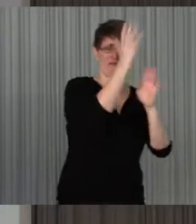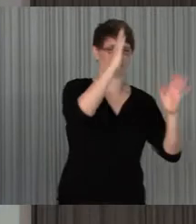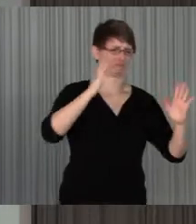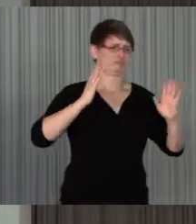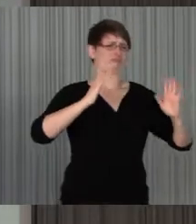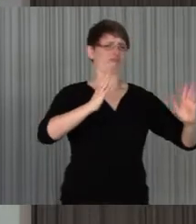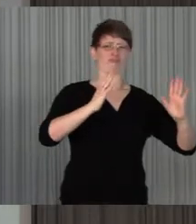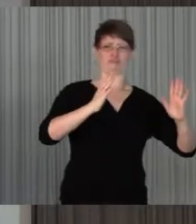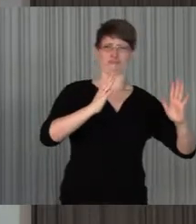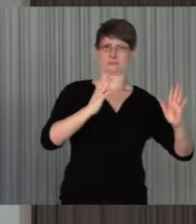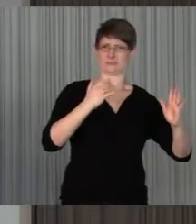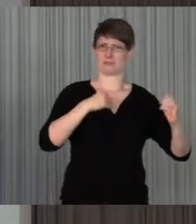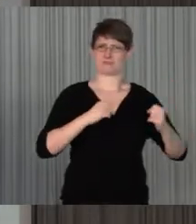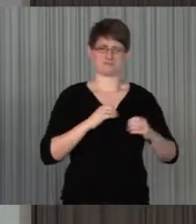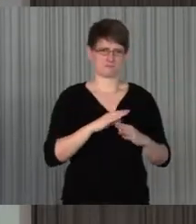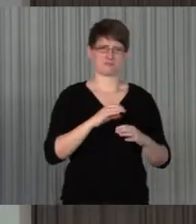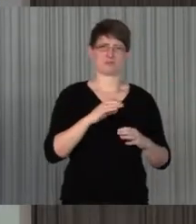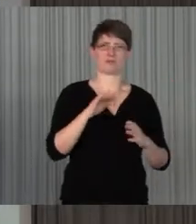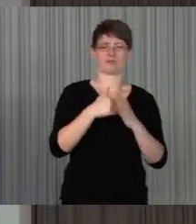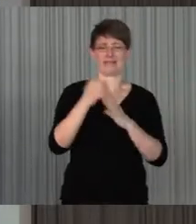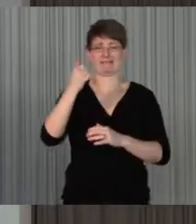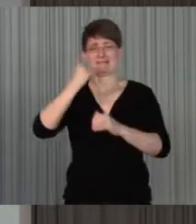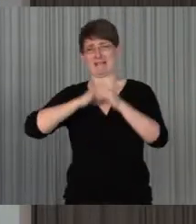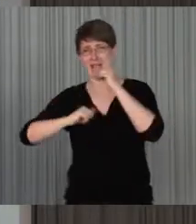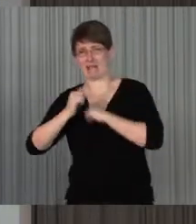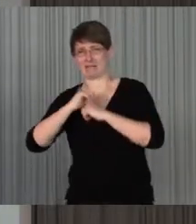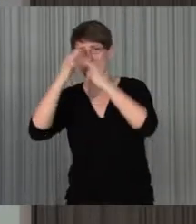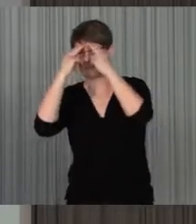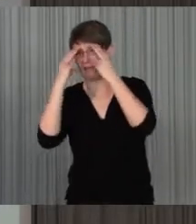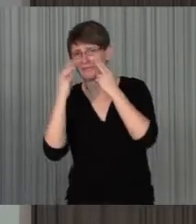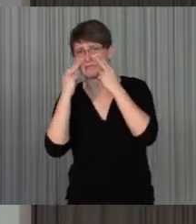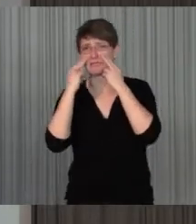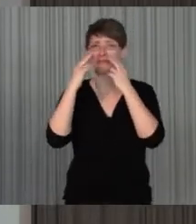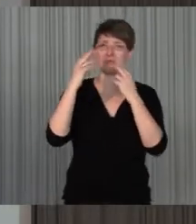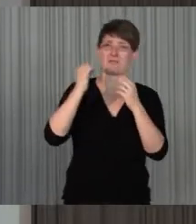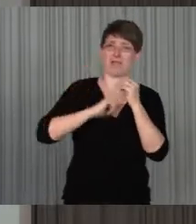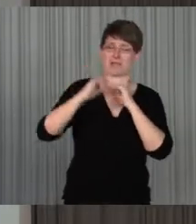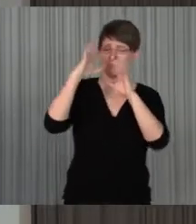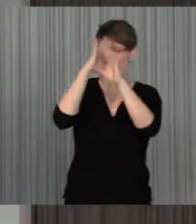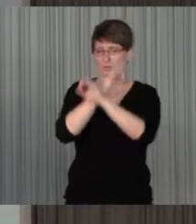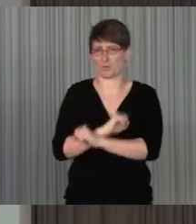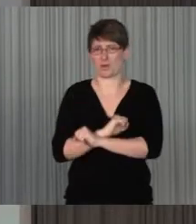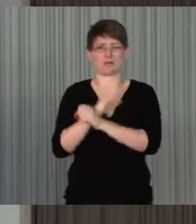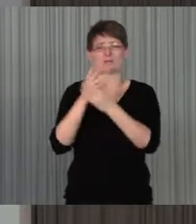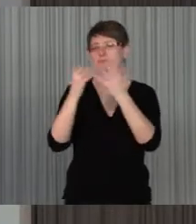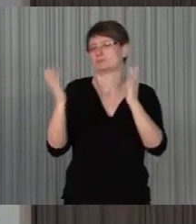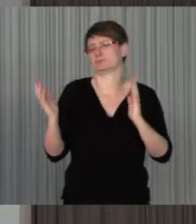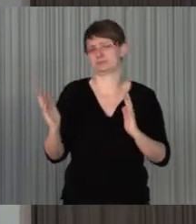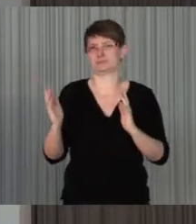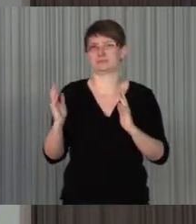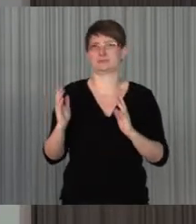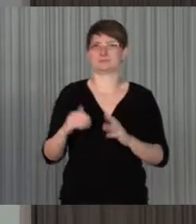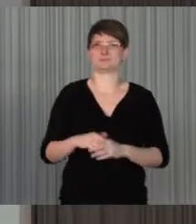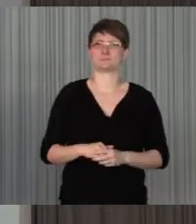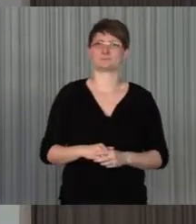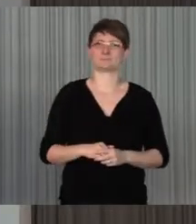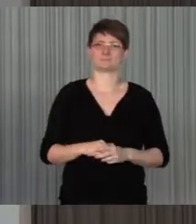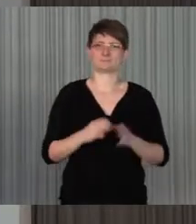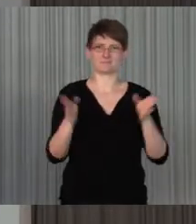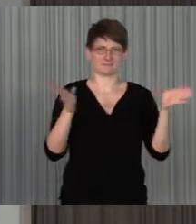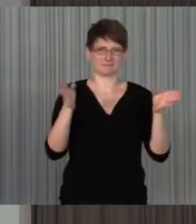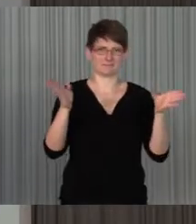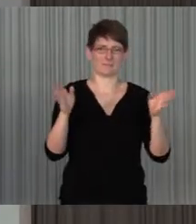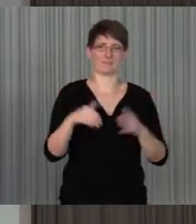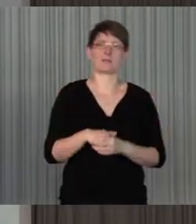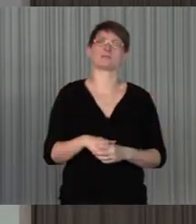meistern oder leiden, wie in Dunkelheit eben oder was auch immer. Also da wird es kritisch Berichterstattung